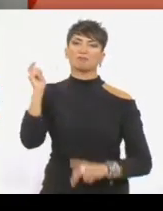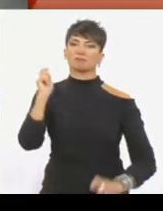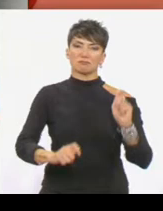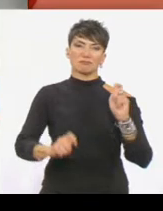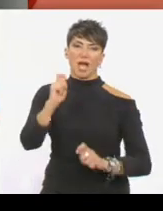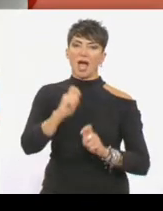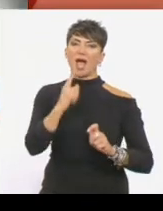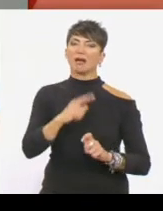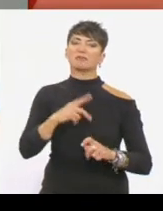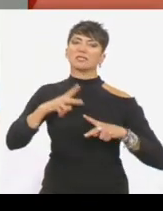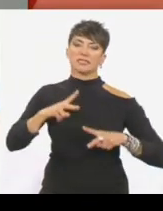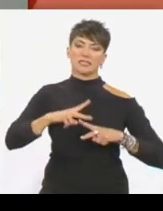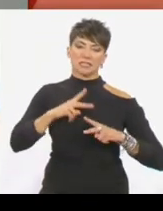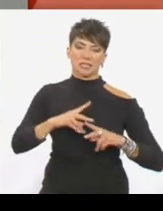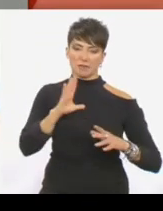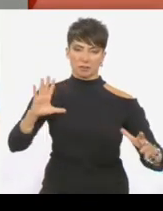κυβέρνησης Αθνικής Ενότητας.